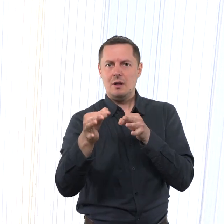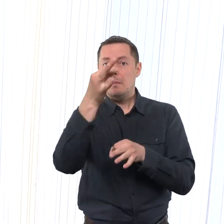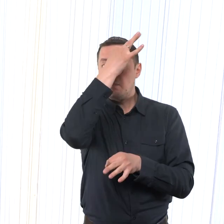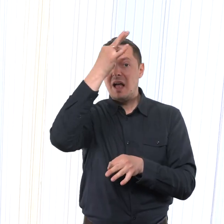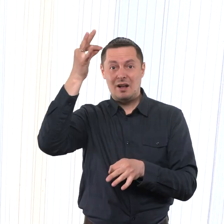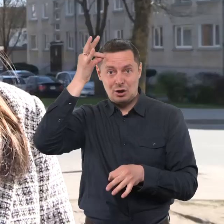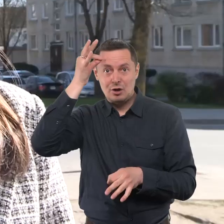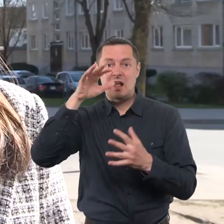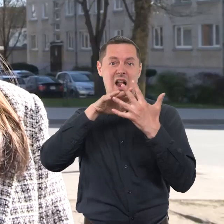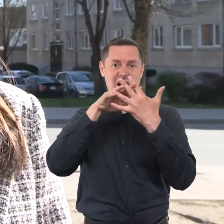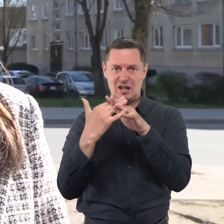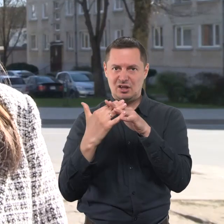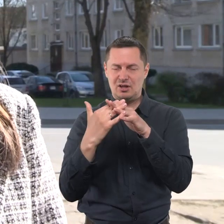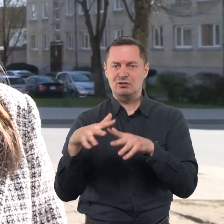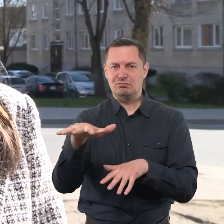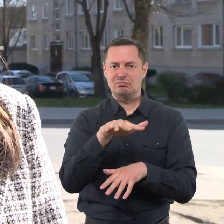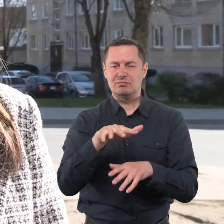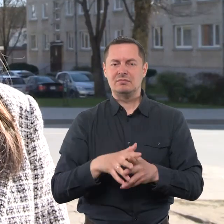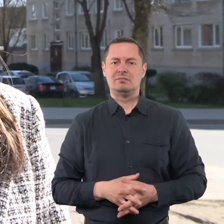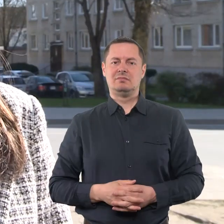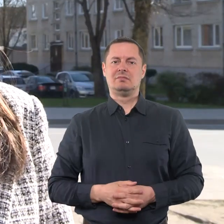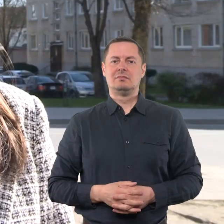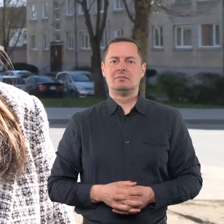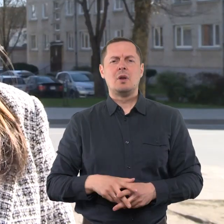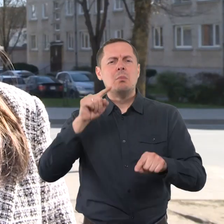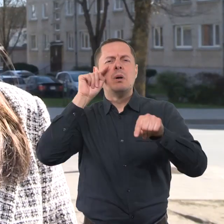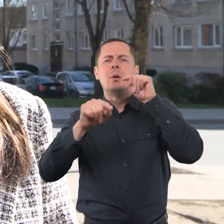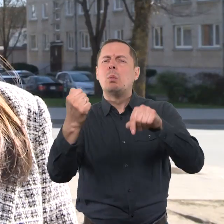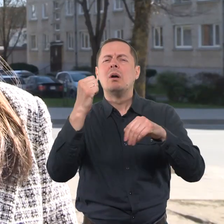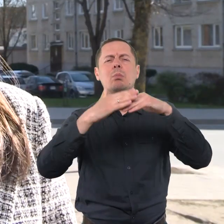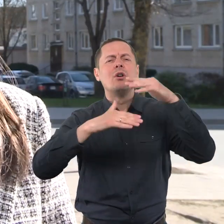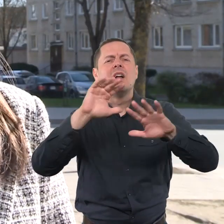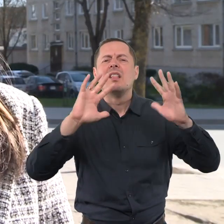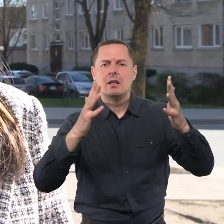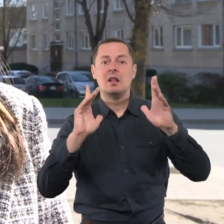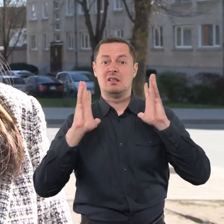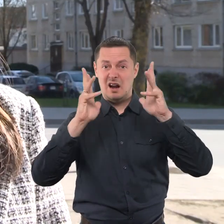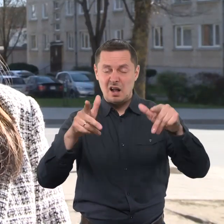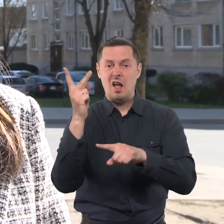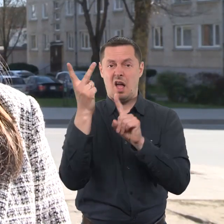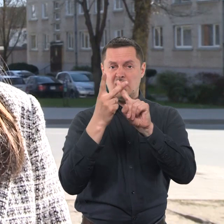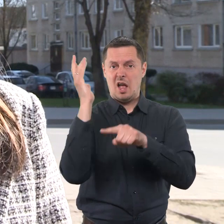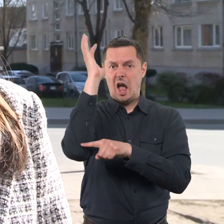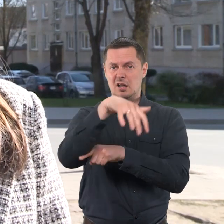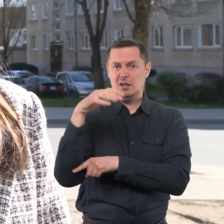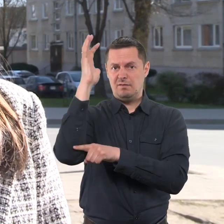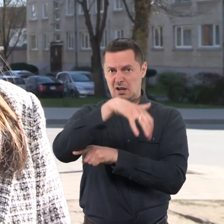Radviliškio rajono darbdavėjai. Paklausiausios profesijos yra traktorininkas bei ekskavatoriaus mašinistas.